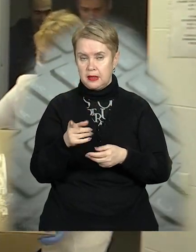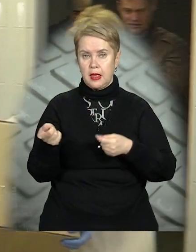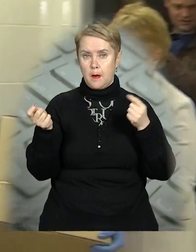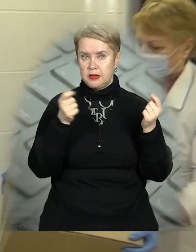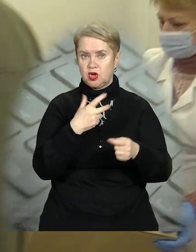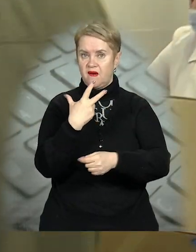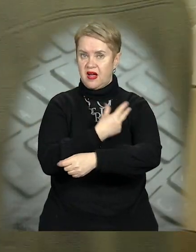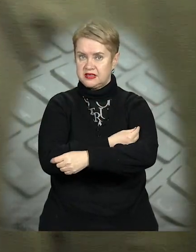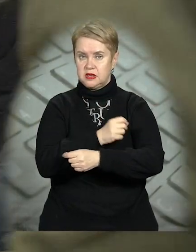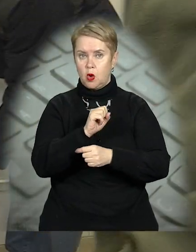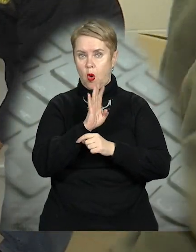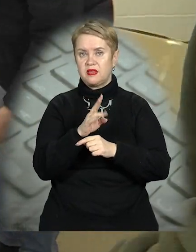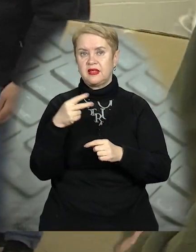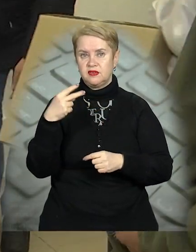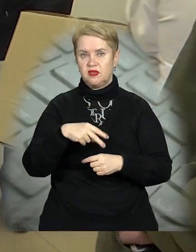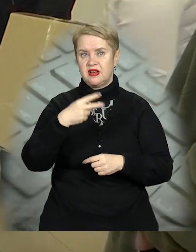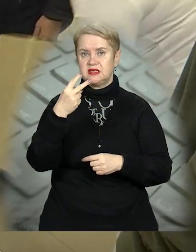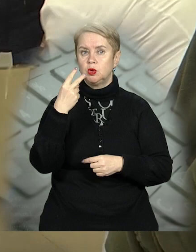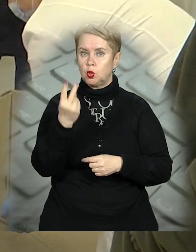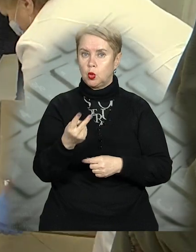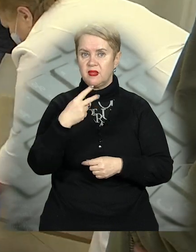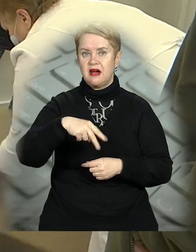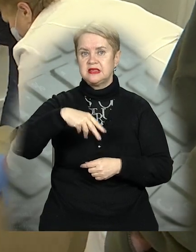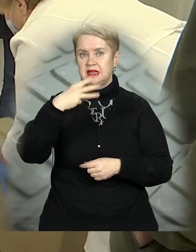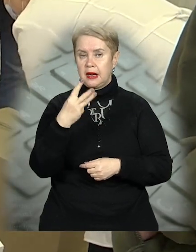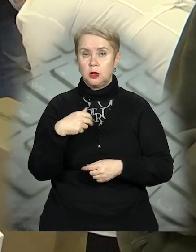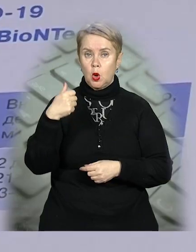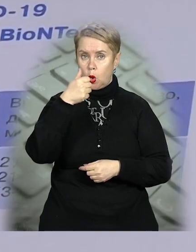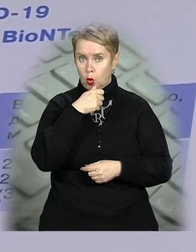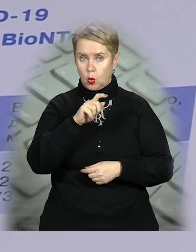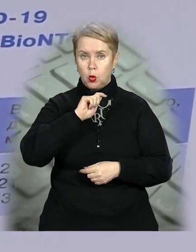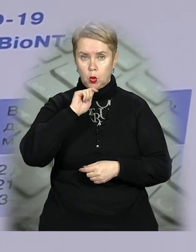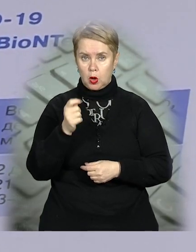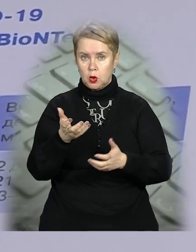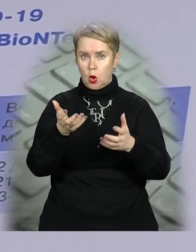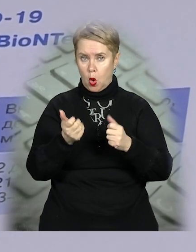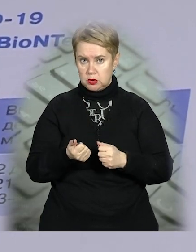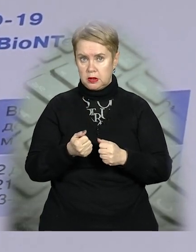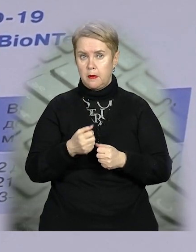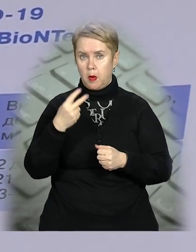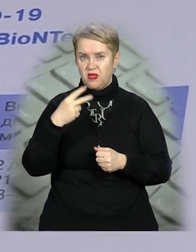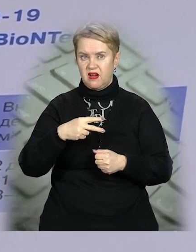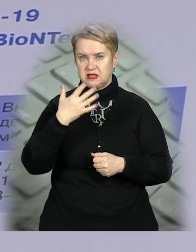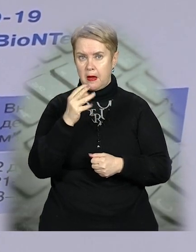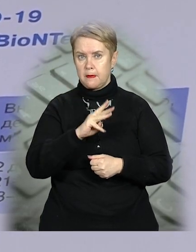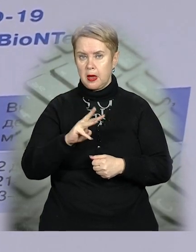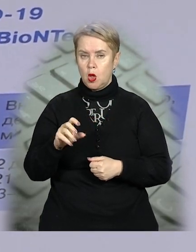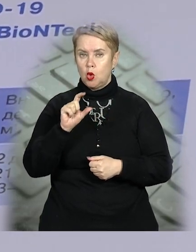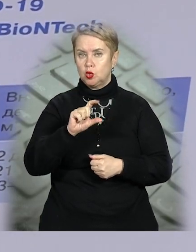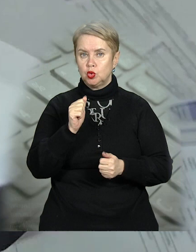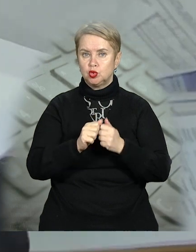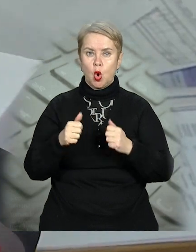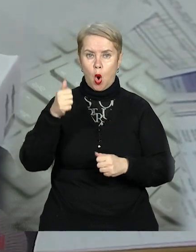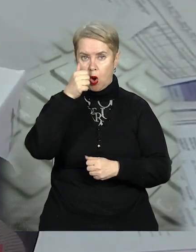постачання вакцини від ковід на 2022-2023 роки. Україна отримуватиме по 25 мільйонів доз